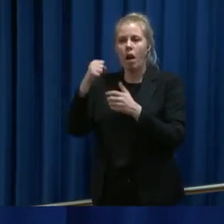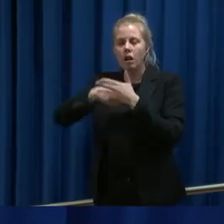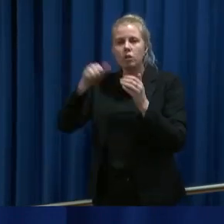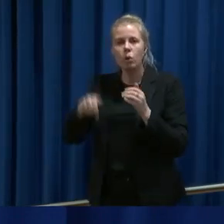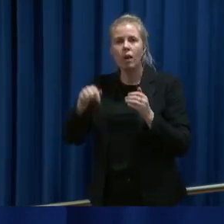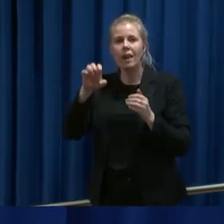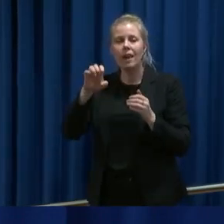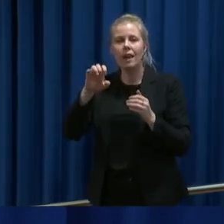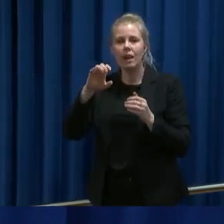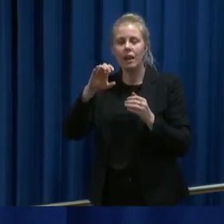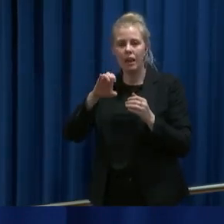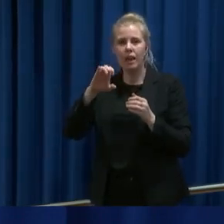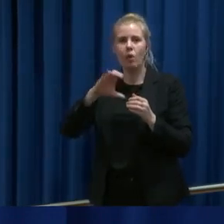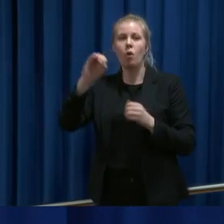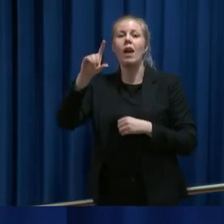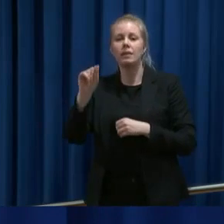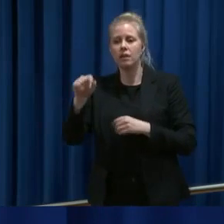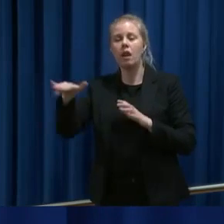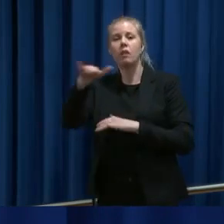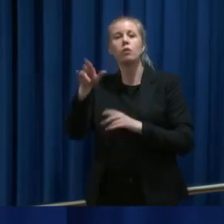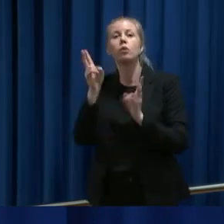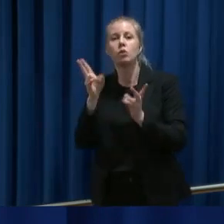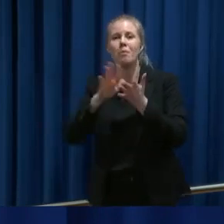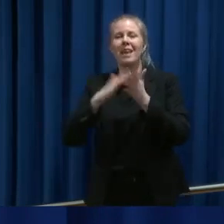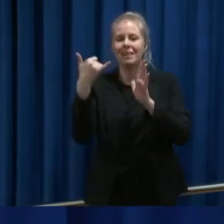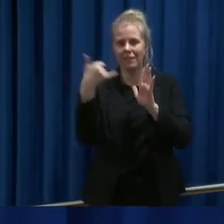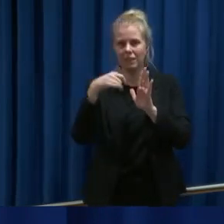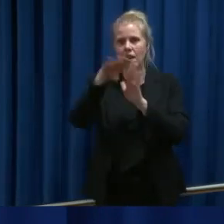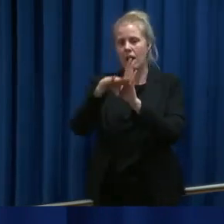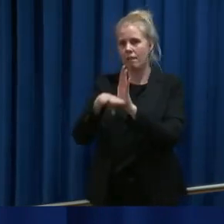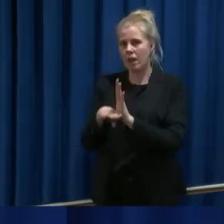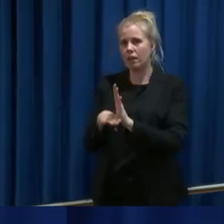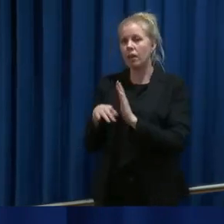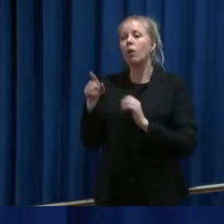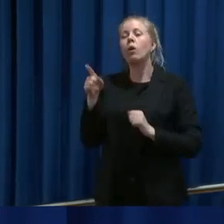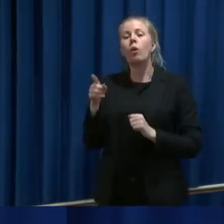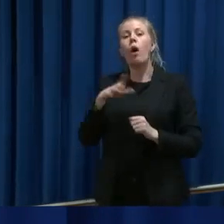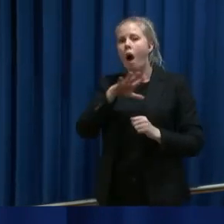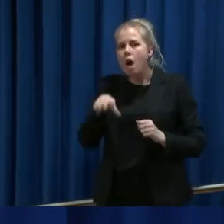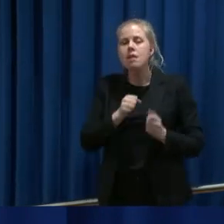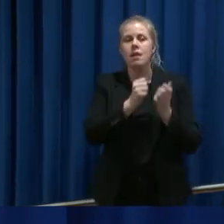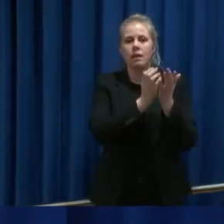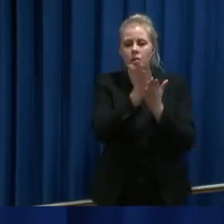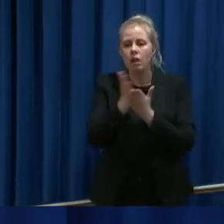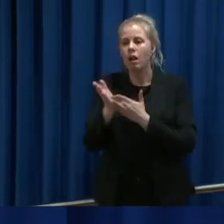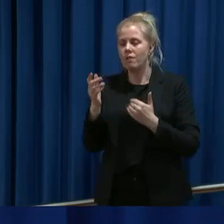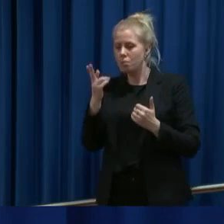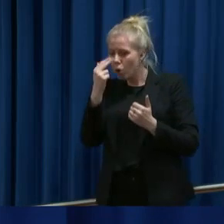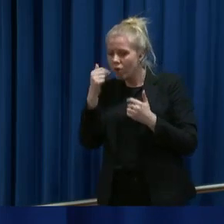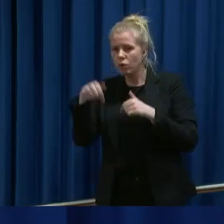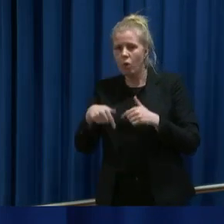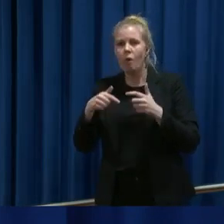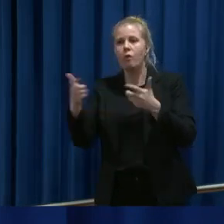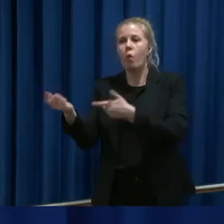skal omfattes av dette regelverket. Vi arbeider altså langs alle kanaler for å få inn smittevernutstyr